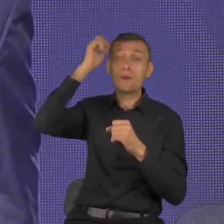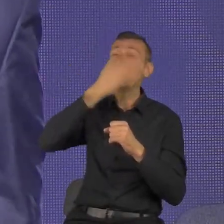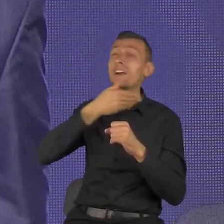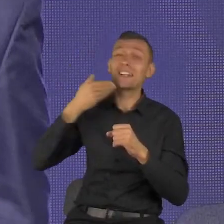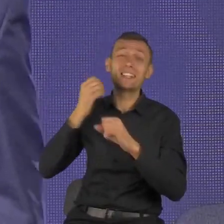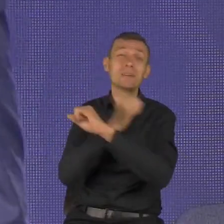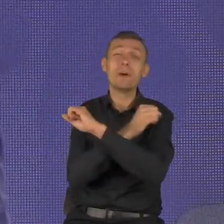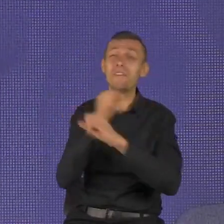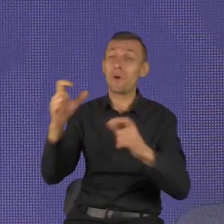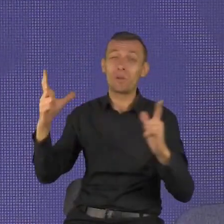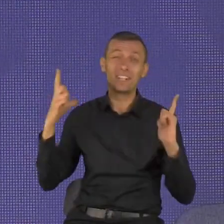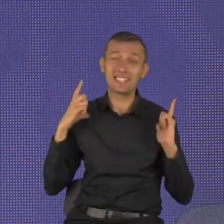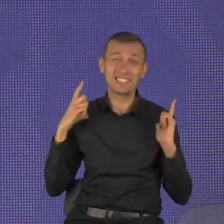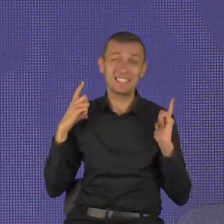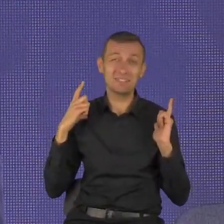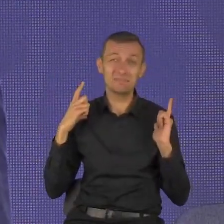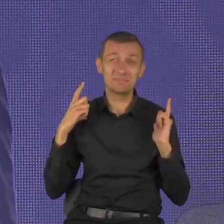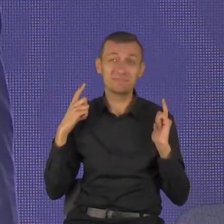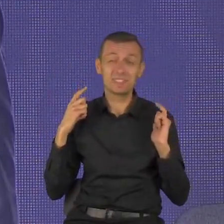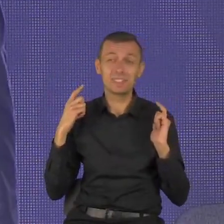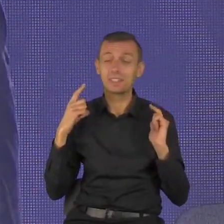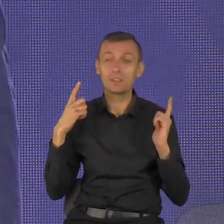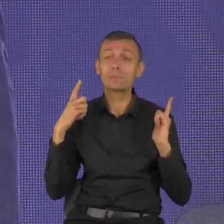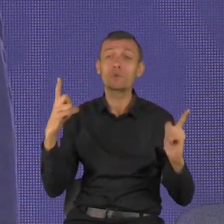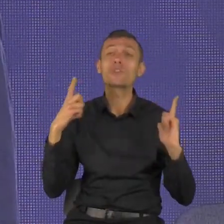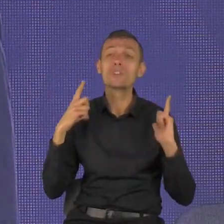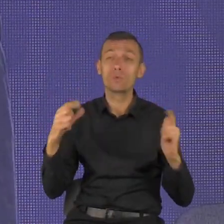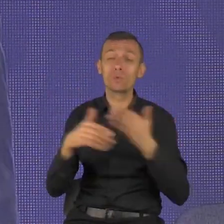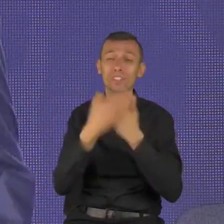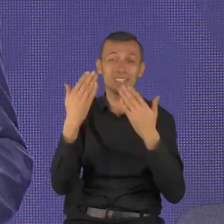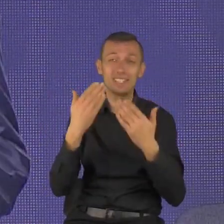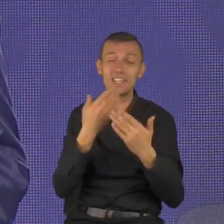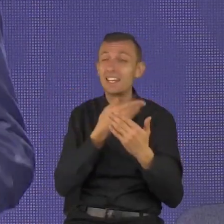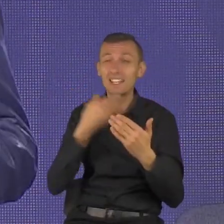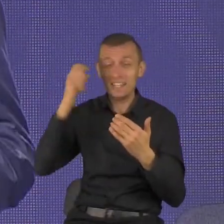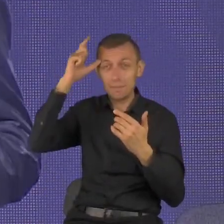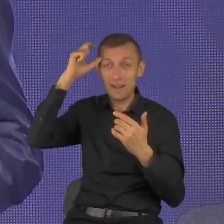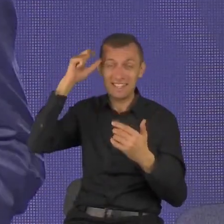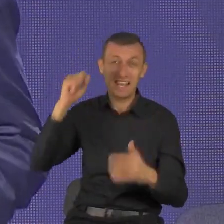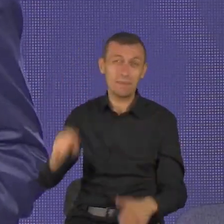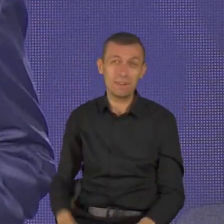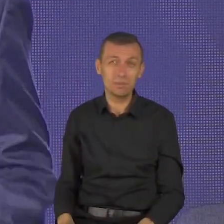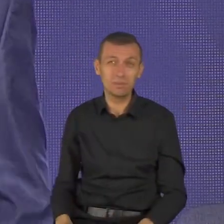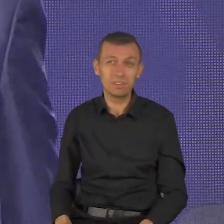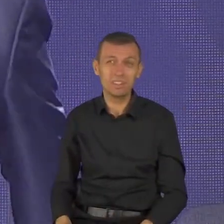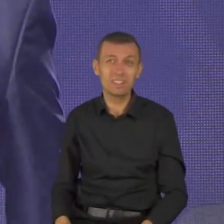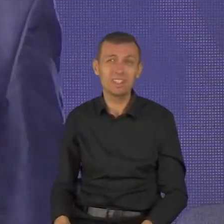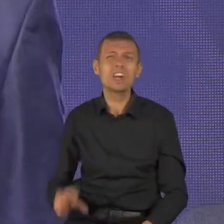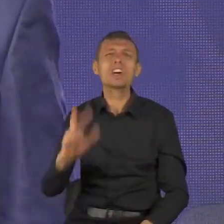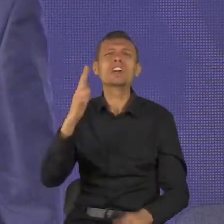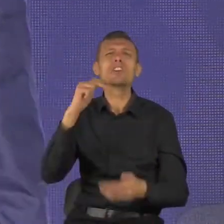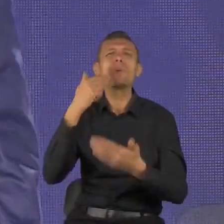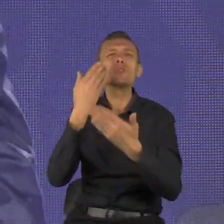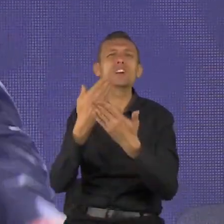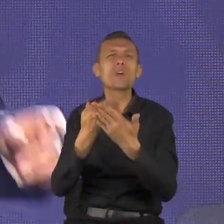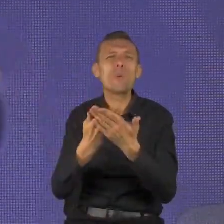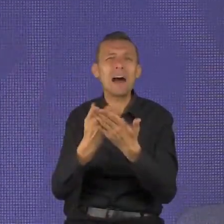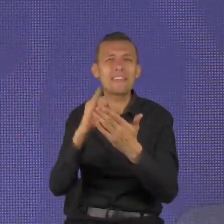Szatan nie jest moim przykładem wyważonego życia. Przykładem mojego wyważonego życia jest Chrystus.